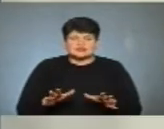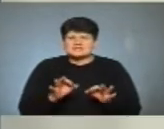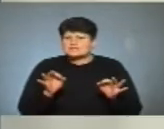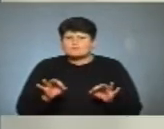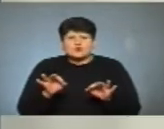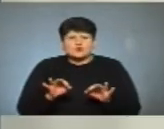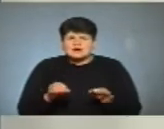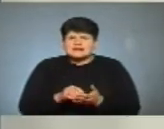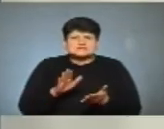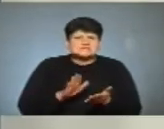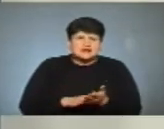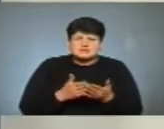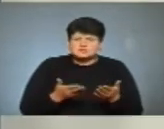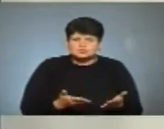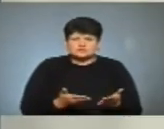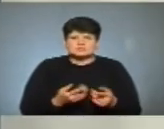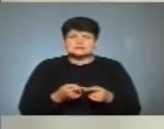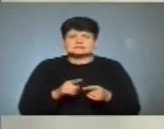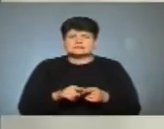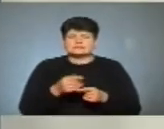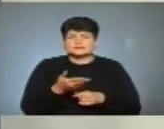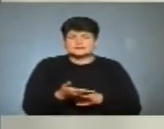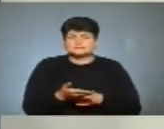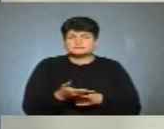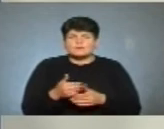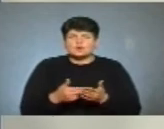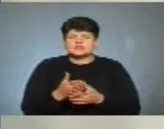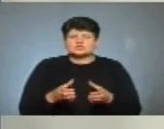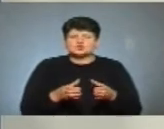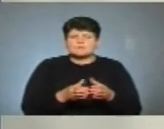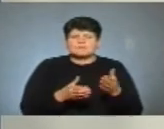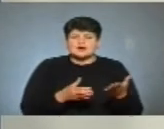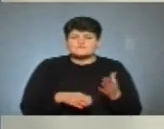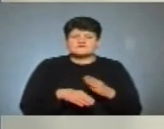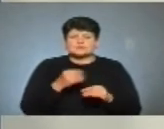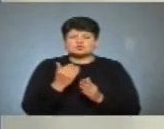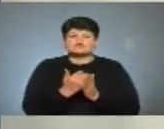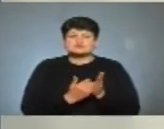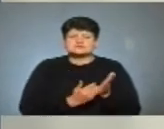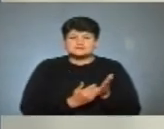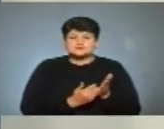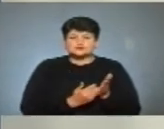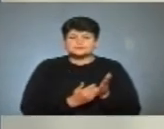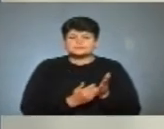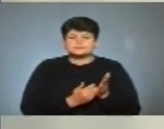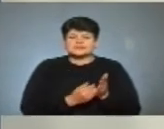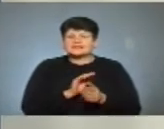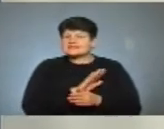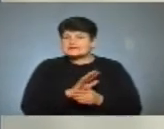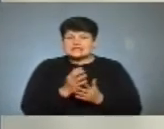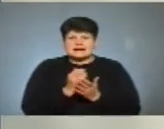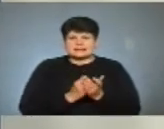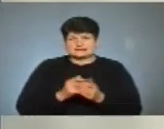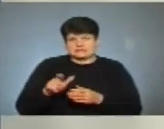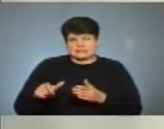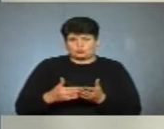реєстрацію даної політичної партії, мається в наразі виборчого списку даної політичної партії, кандидата